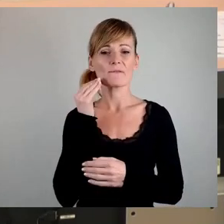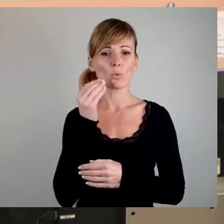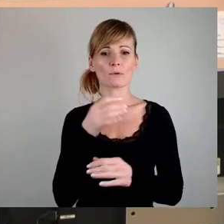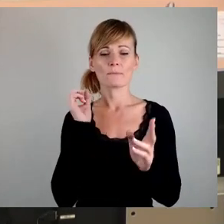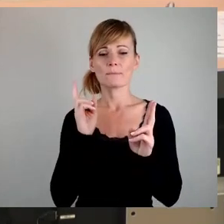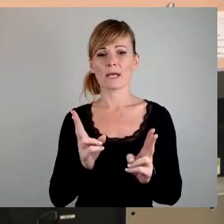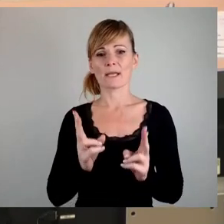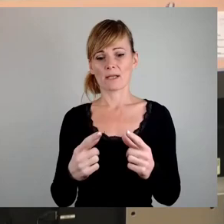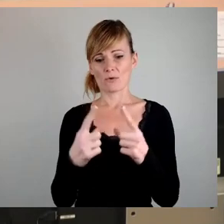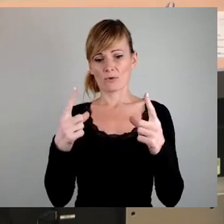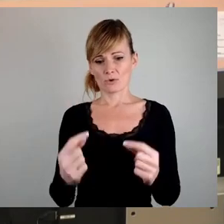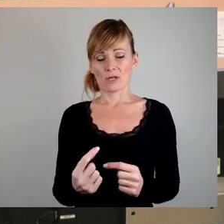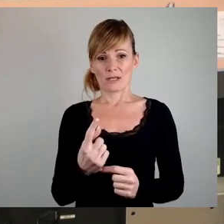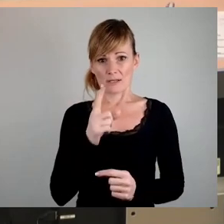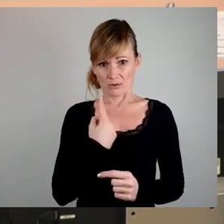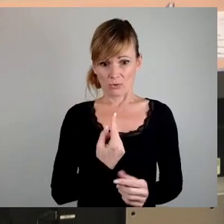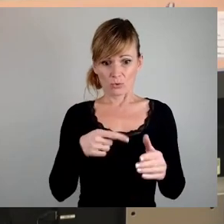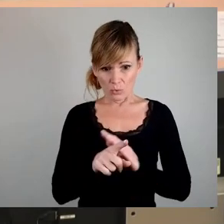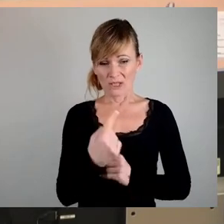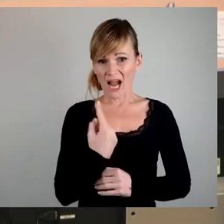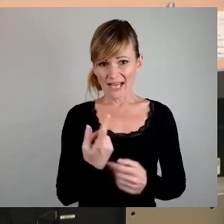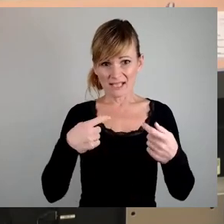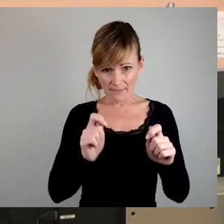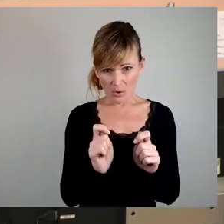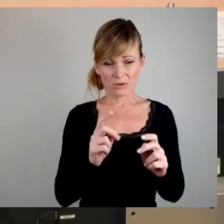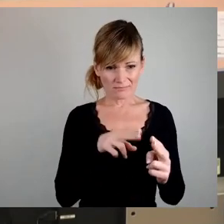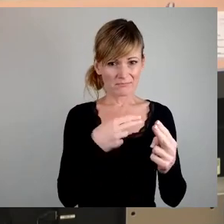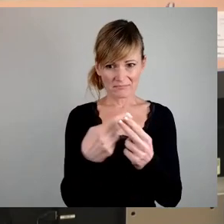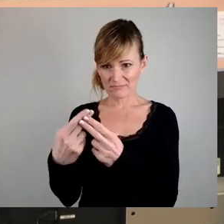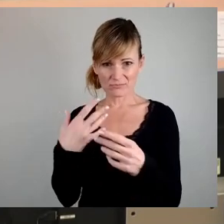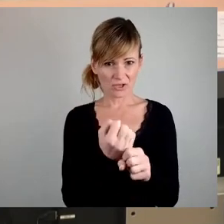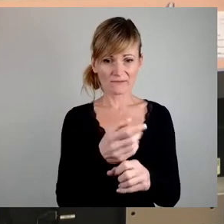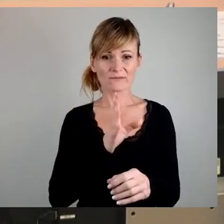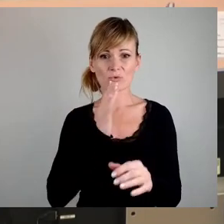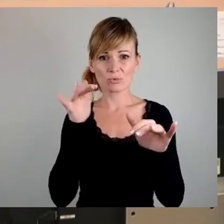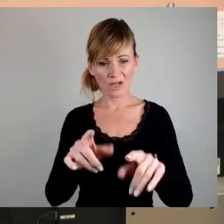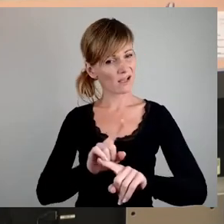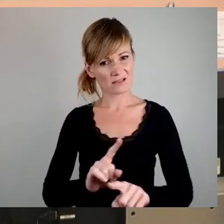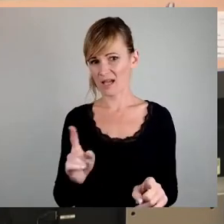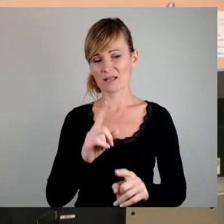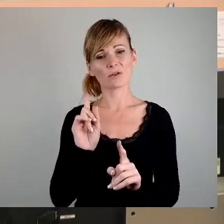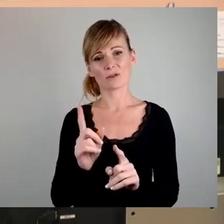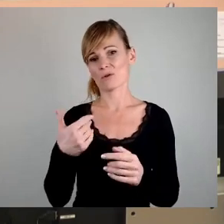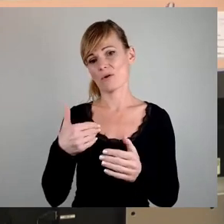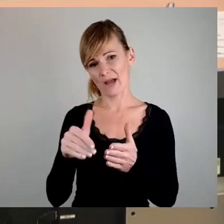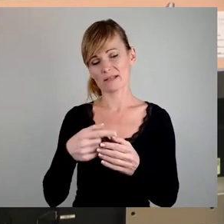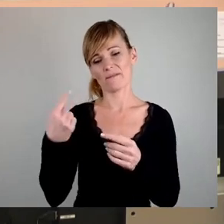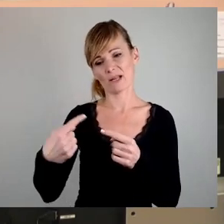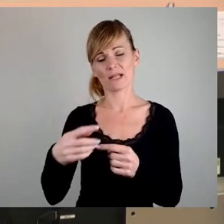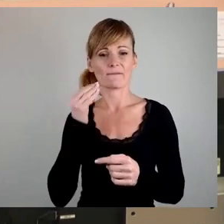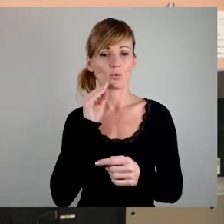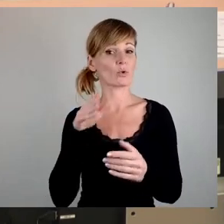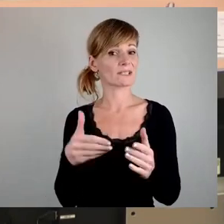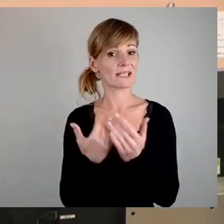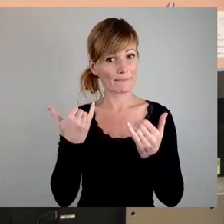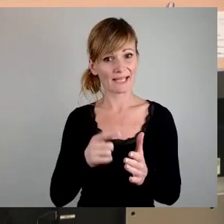Bauens erfüllen können. Da dürfen wir uns auch nicht den Blick trüben. Insofern ist der jetzige Ankauf von Bestandswohnungen